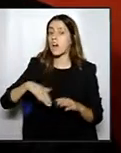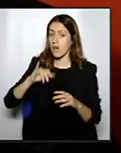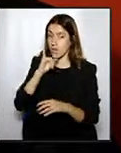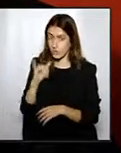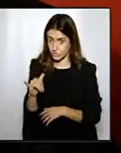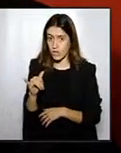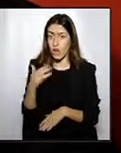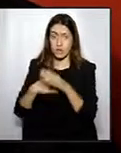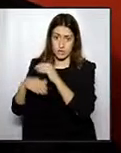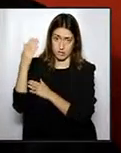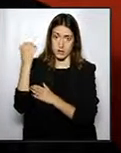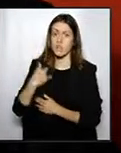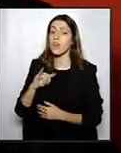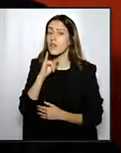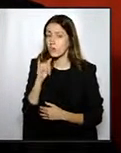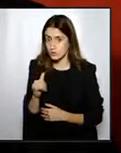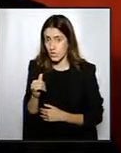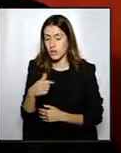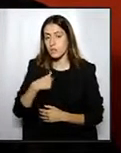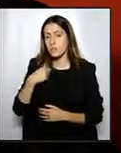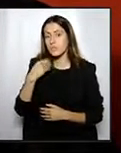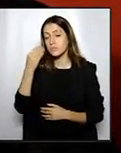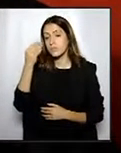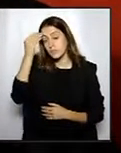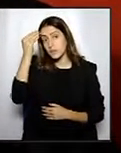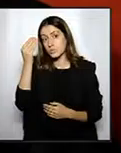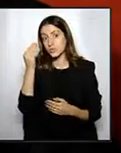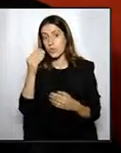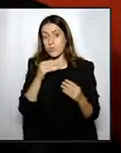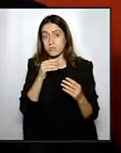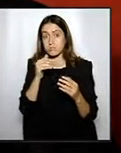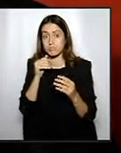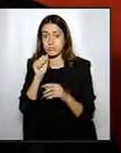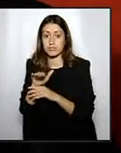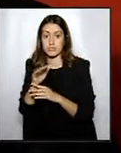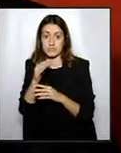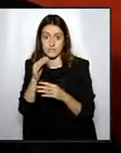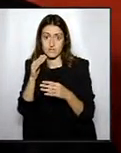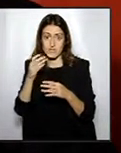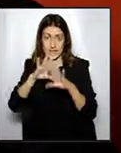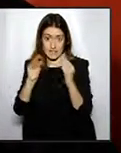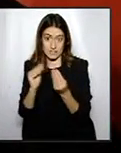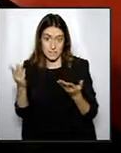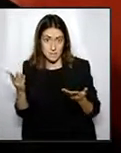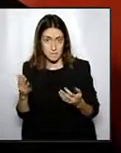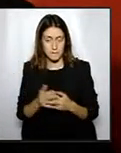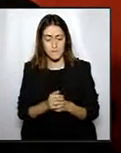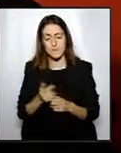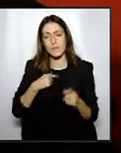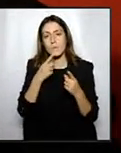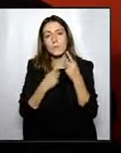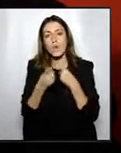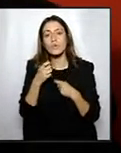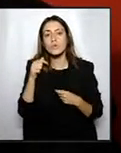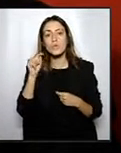va ser denunciat el seu dia, i tard o d'hora, no crec que tardi molt, aquesta resolució, aquesta sentència, arribarà a l'ajuntament. la pregunta és,